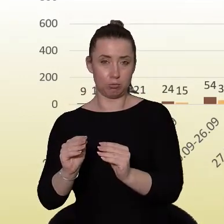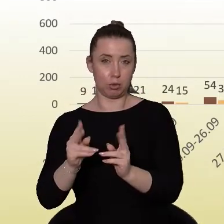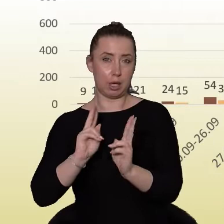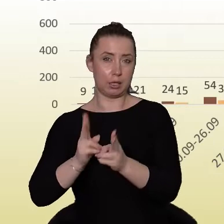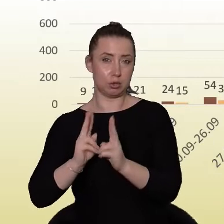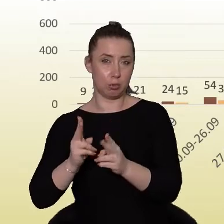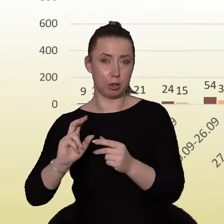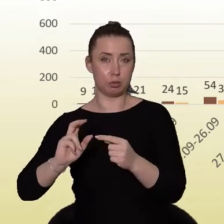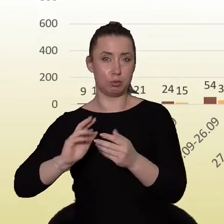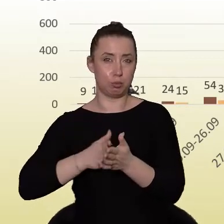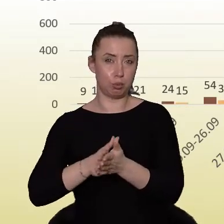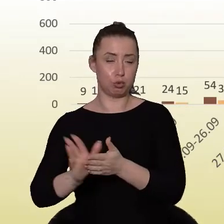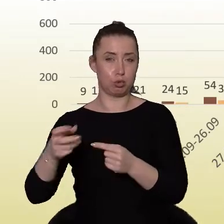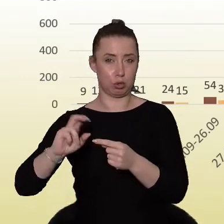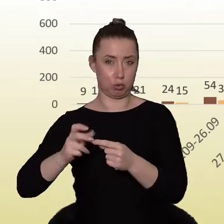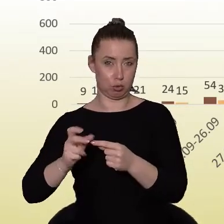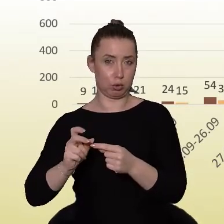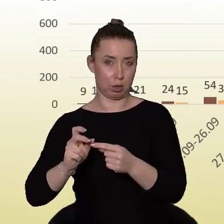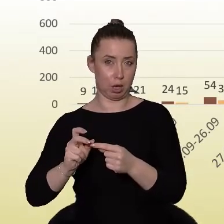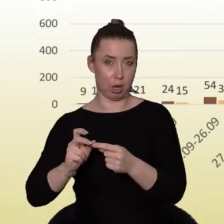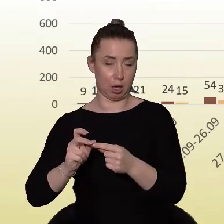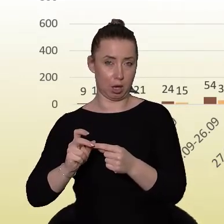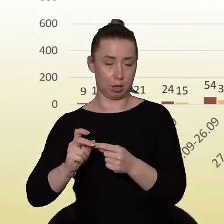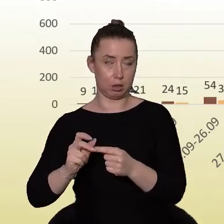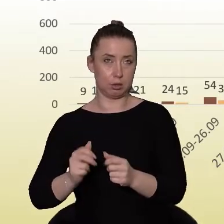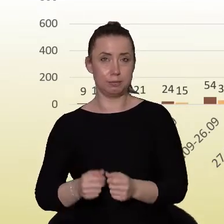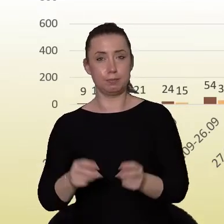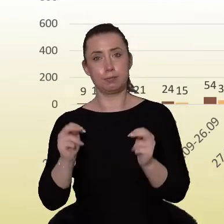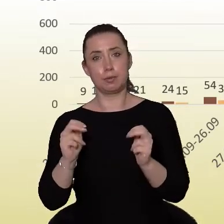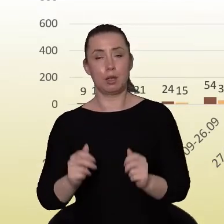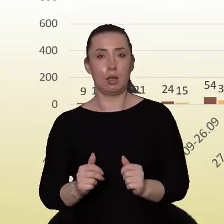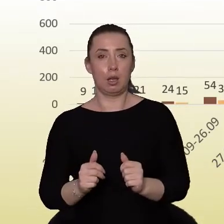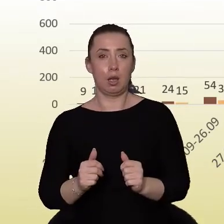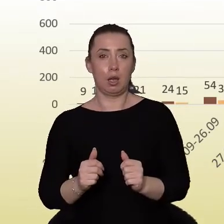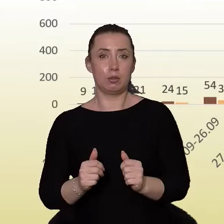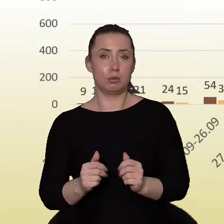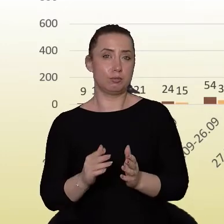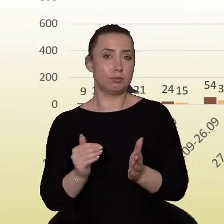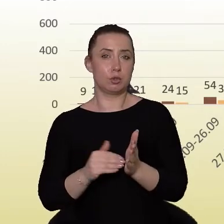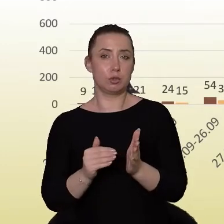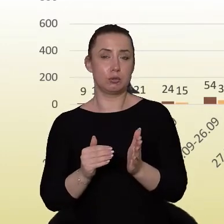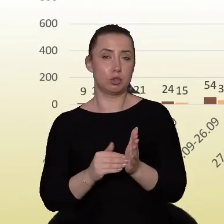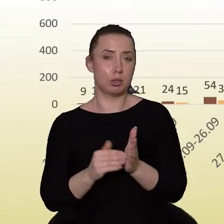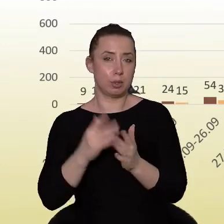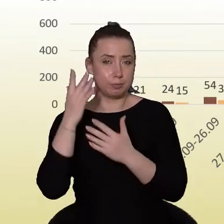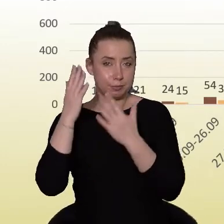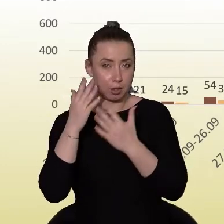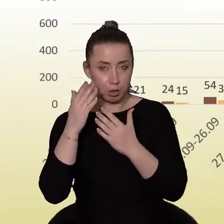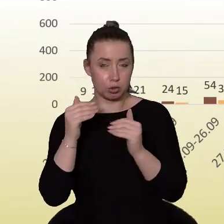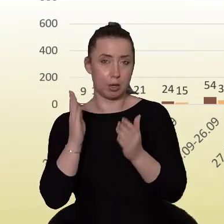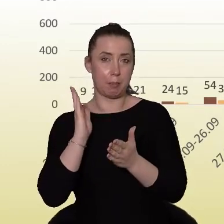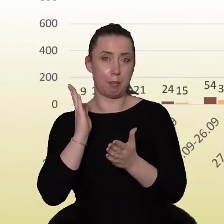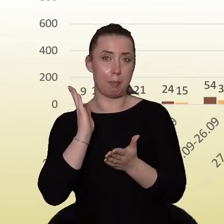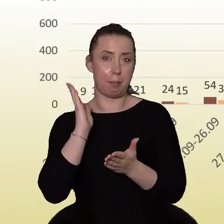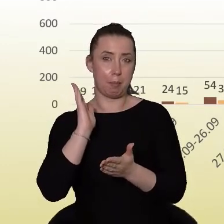listopada, początków grudnia i oby zaczęła wygasać, oby, jeżeli oczywiście